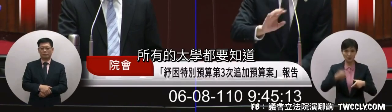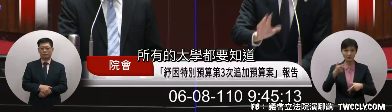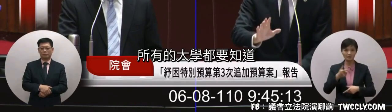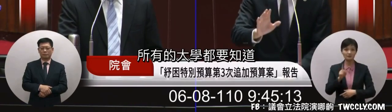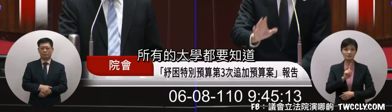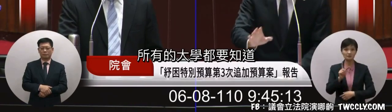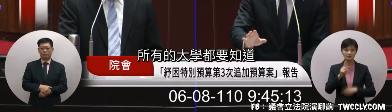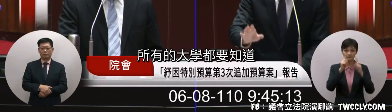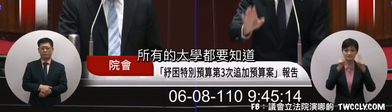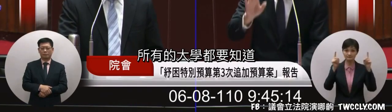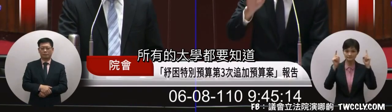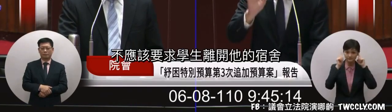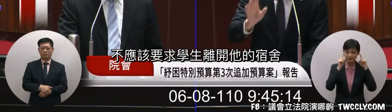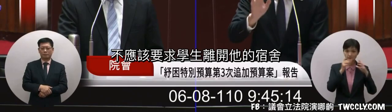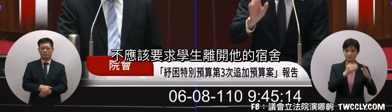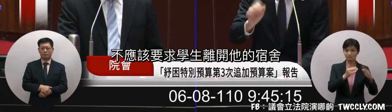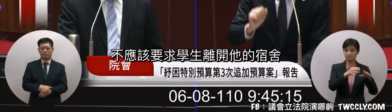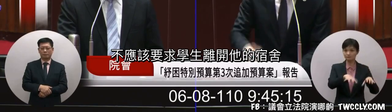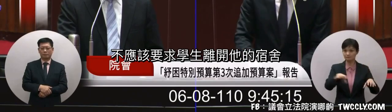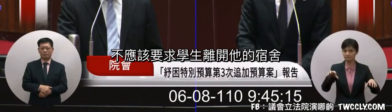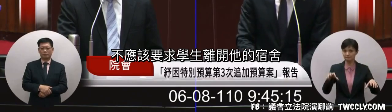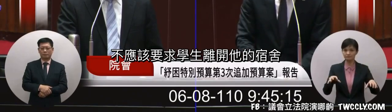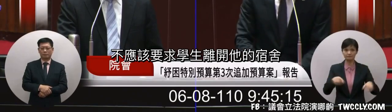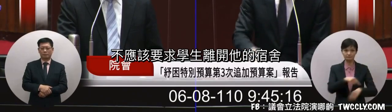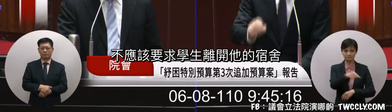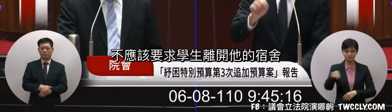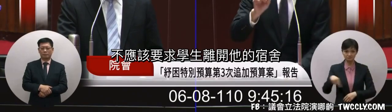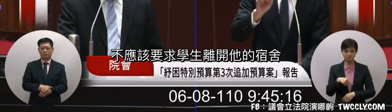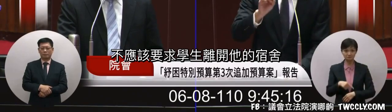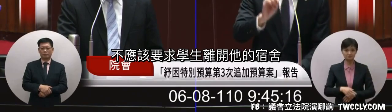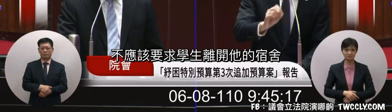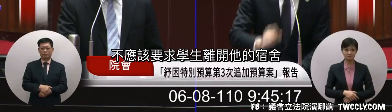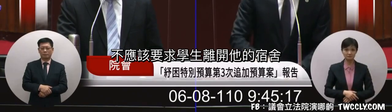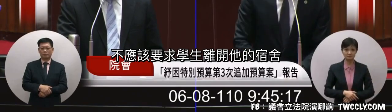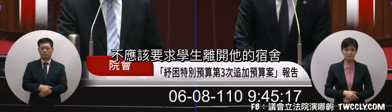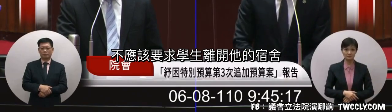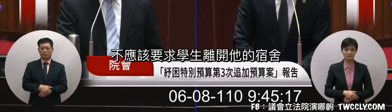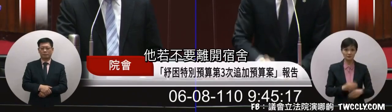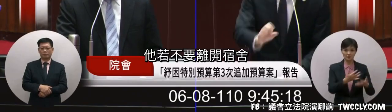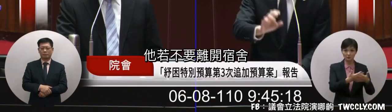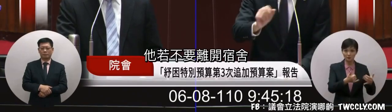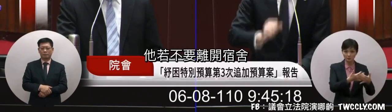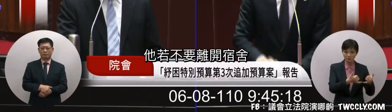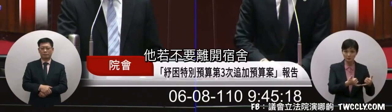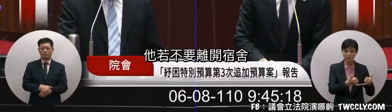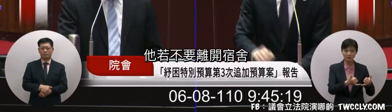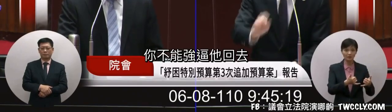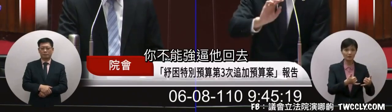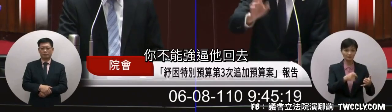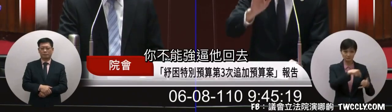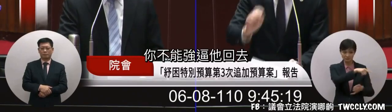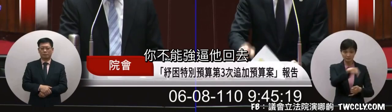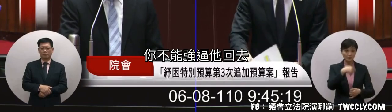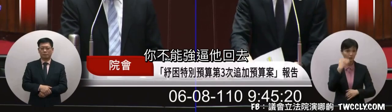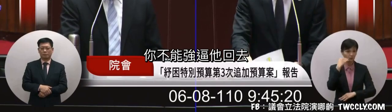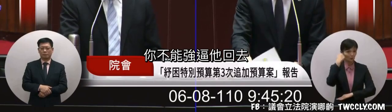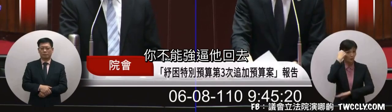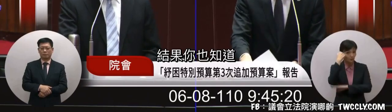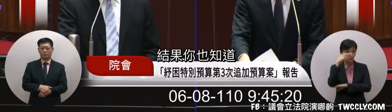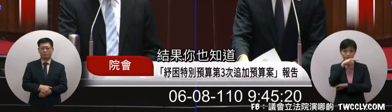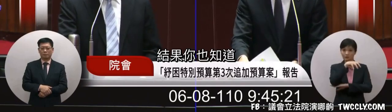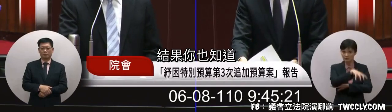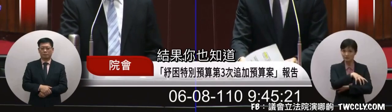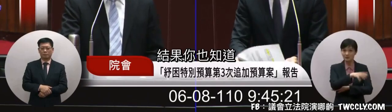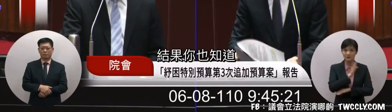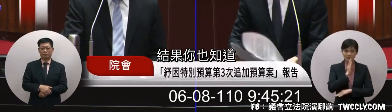這些大學都要知道說不應該要求學生離開他的宿舍他如果不要離開宿舍你不能強迫他回去